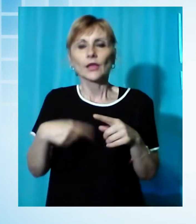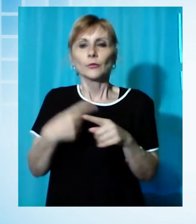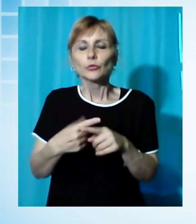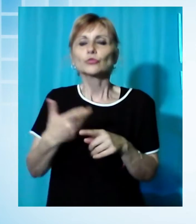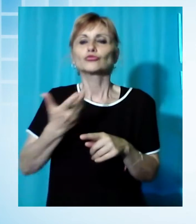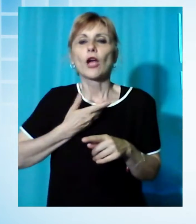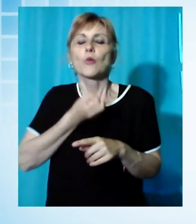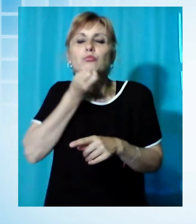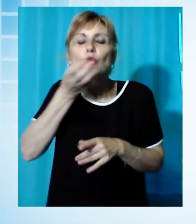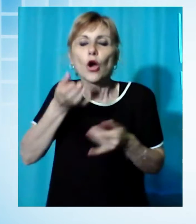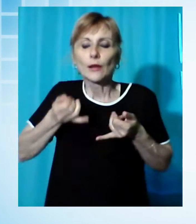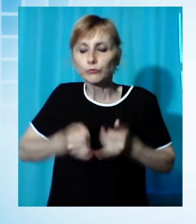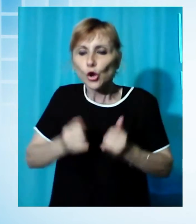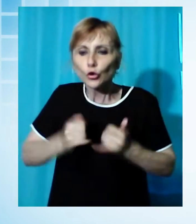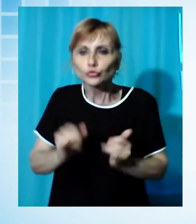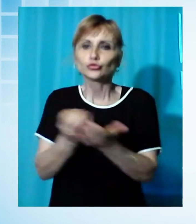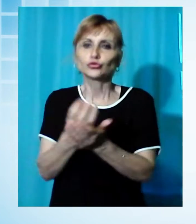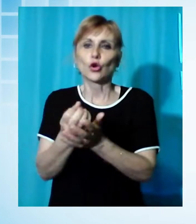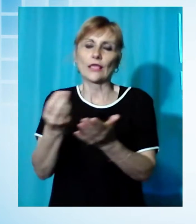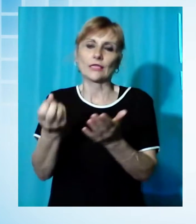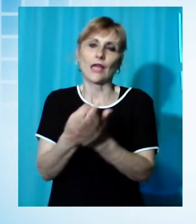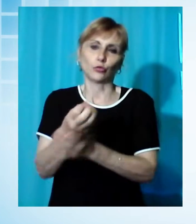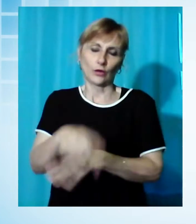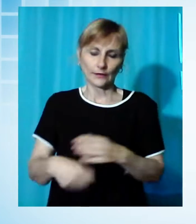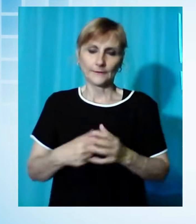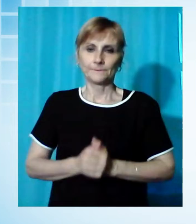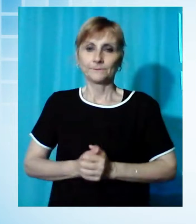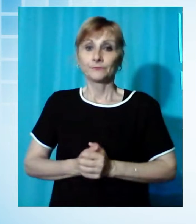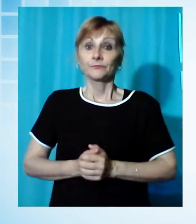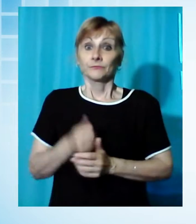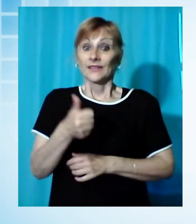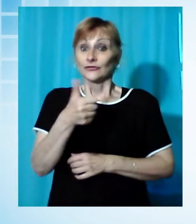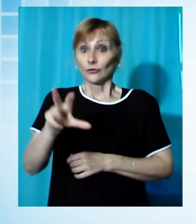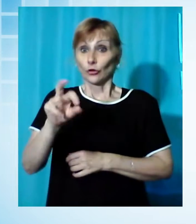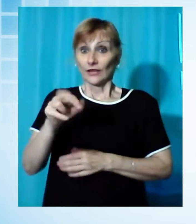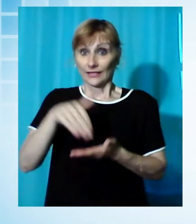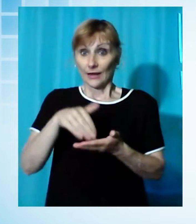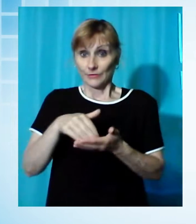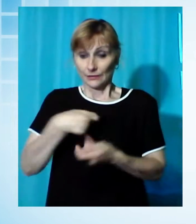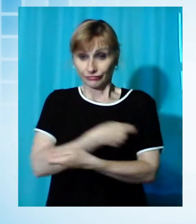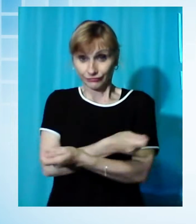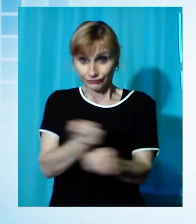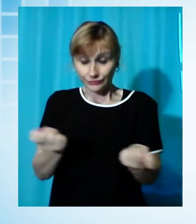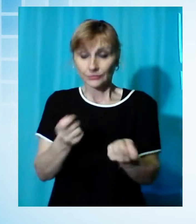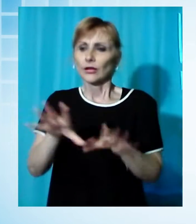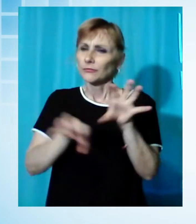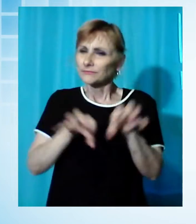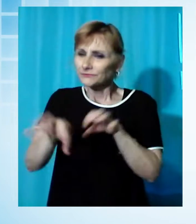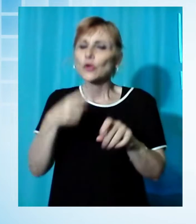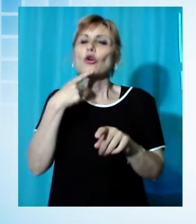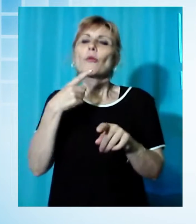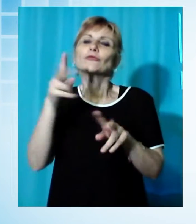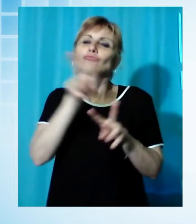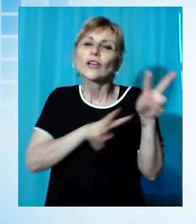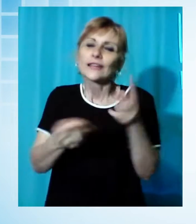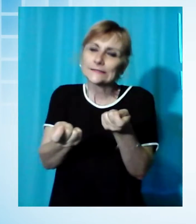riproduzione naturale. La distribuzione di 130 mila avannotti ha coinvolto le associazioni dei pescatori e dei volontari della Valle del Serchio che